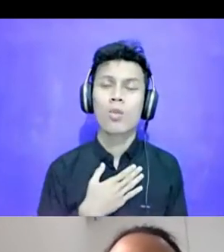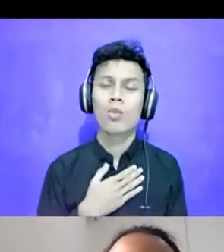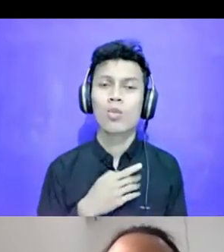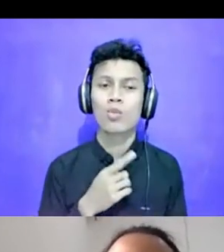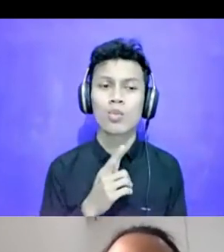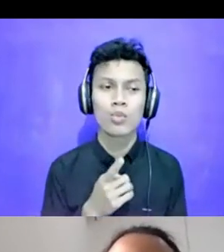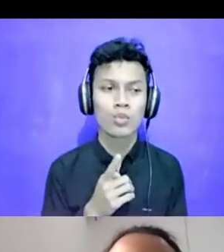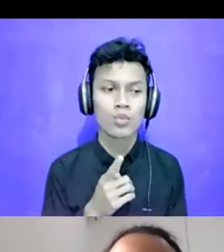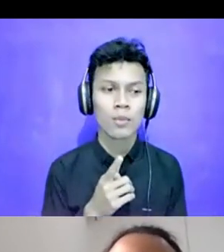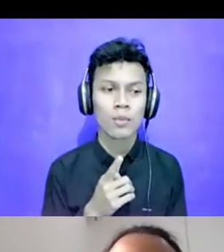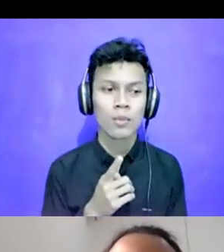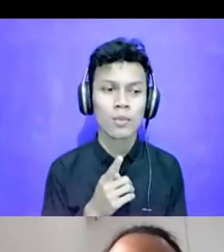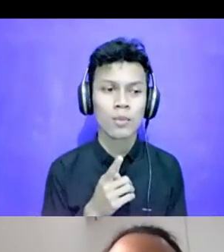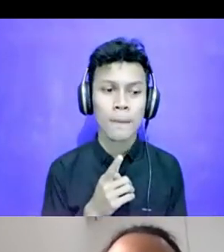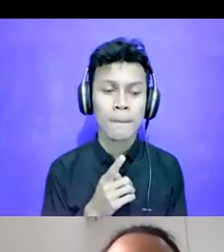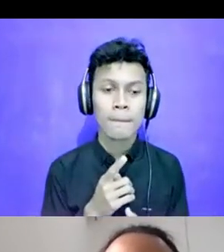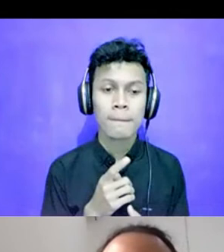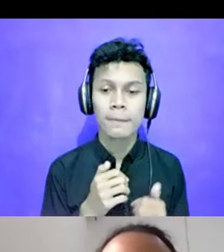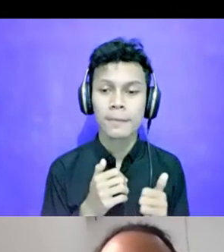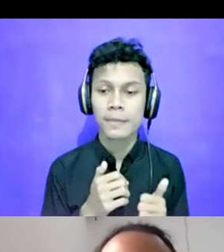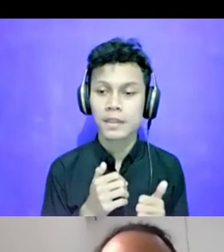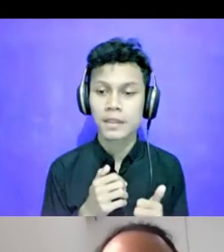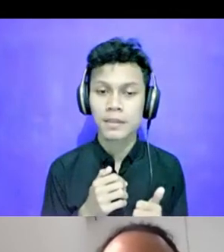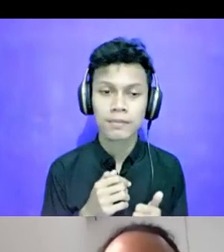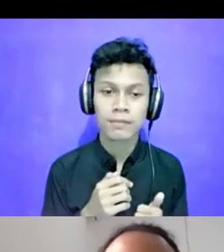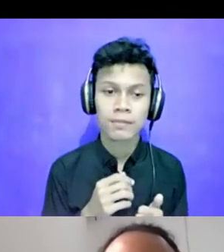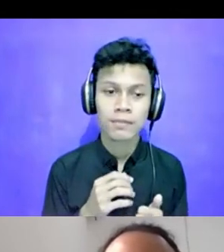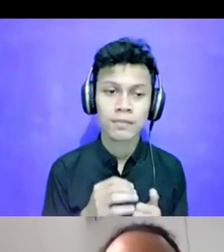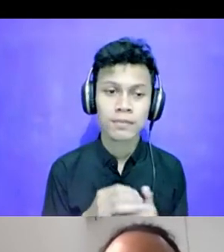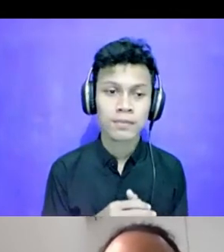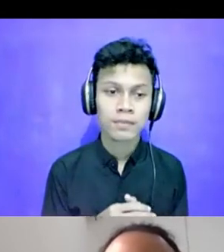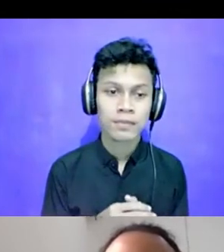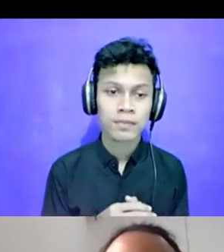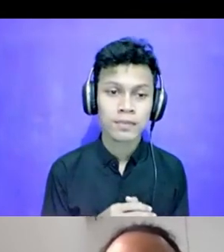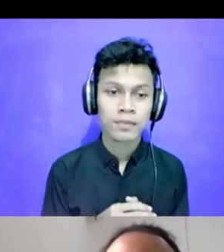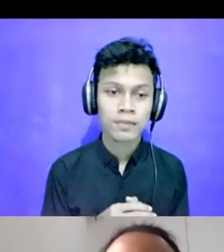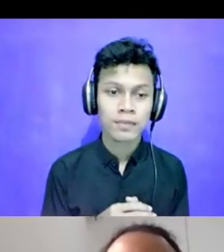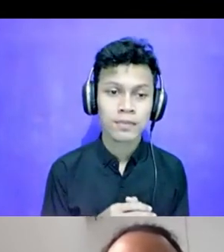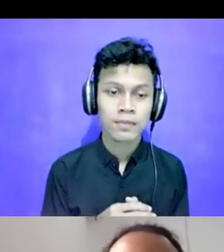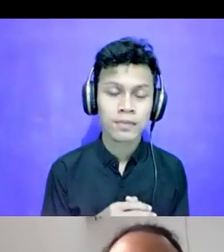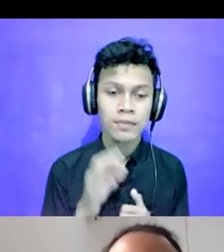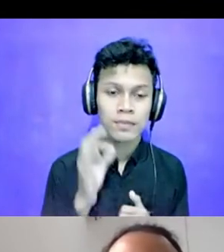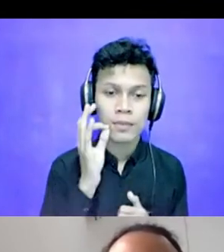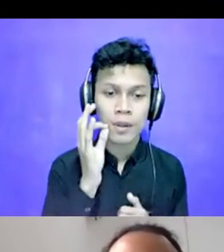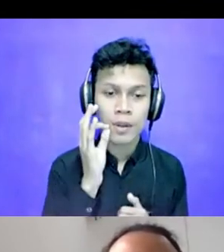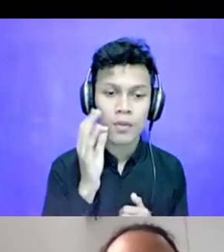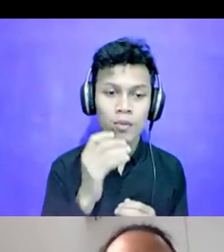Bisa Kita Ini Ini Ini Geser